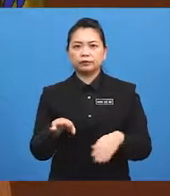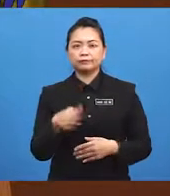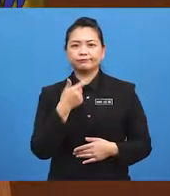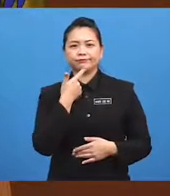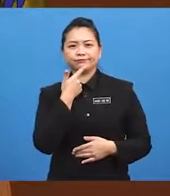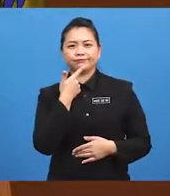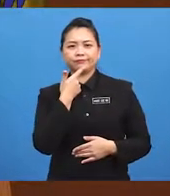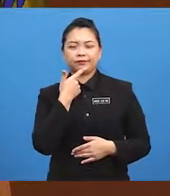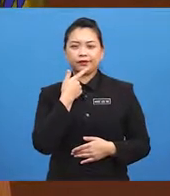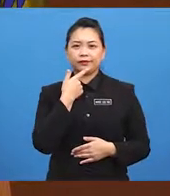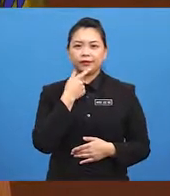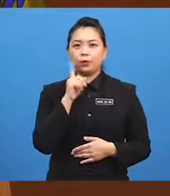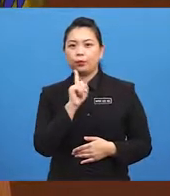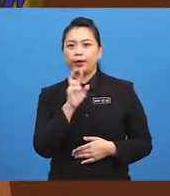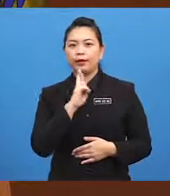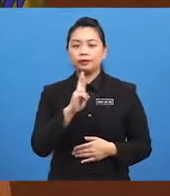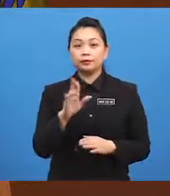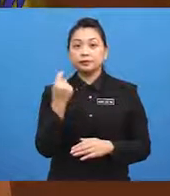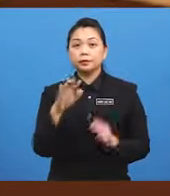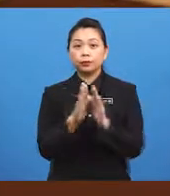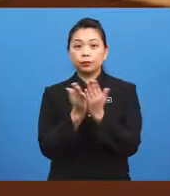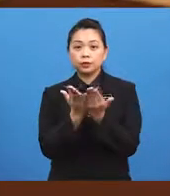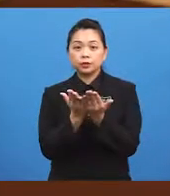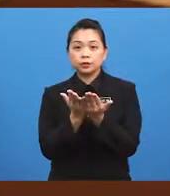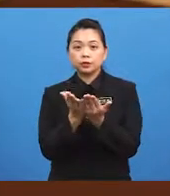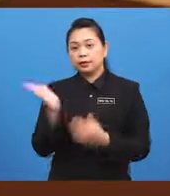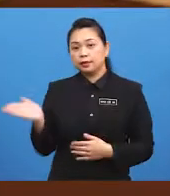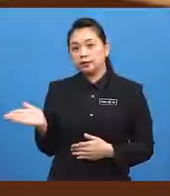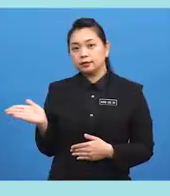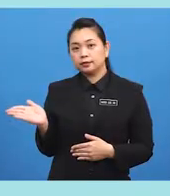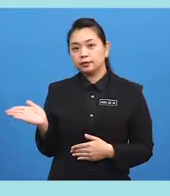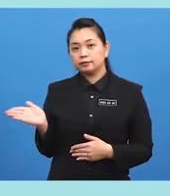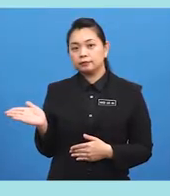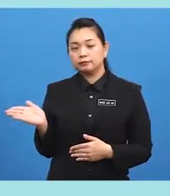Uh... ...where are the books? Here they are.